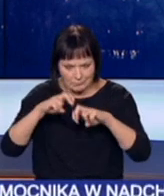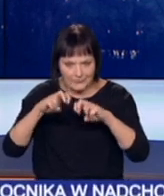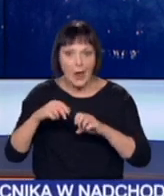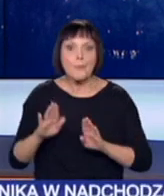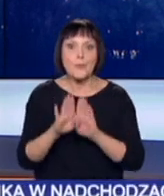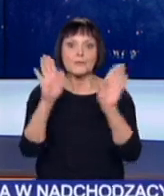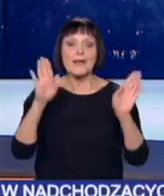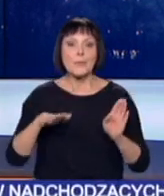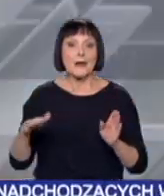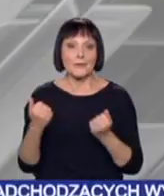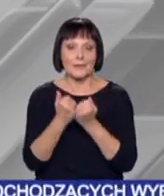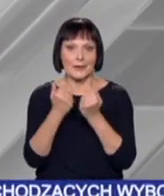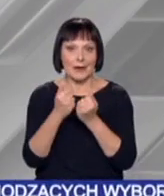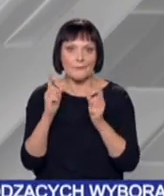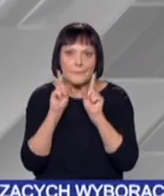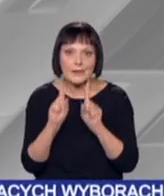Narodowego w Krakowie.